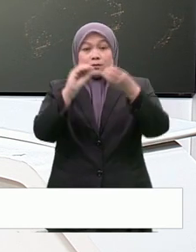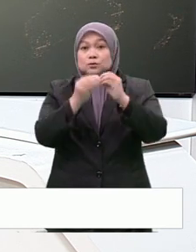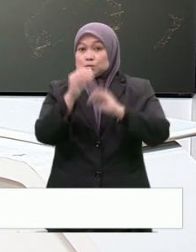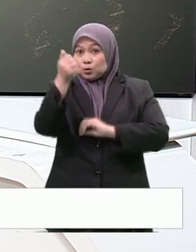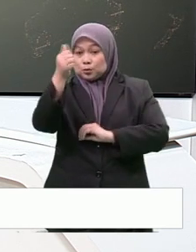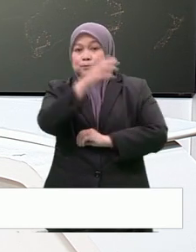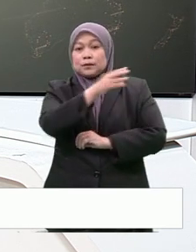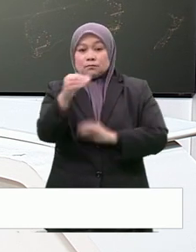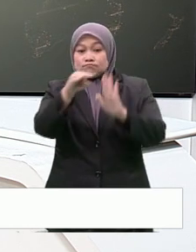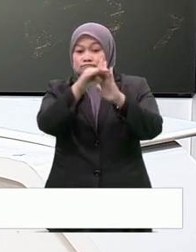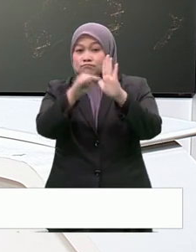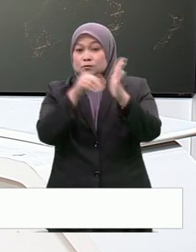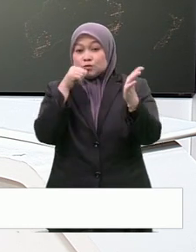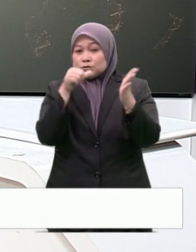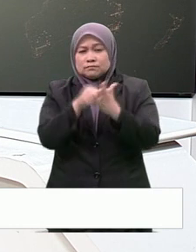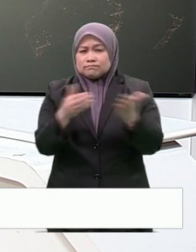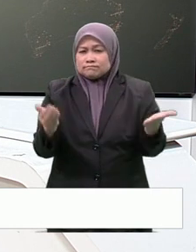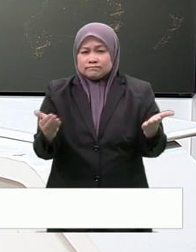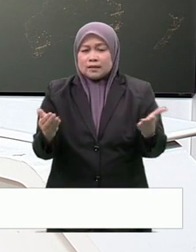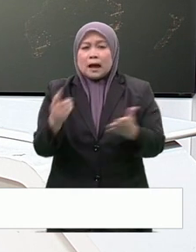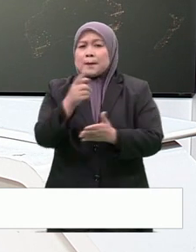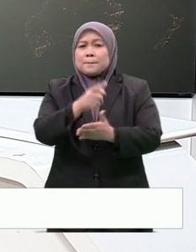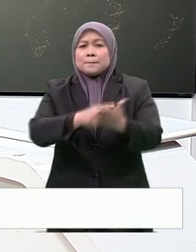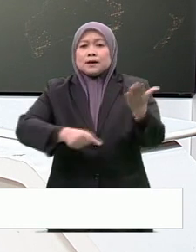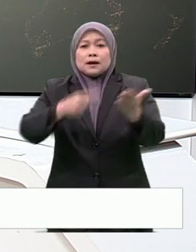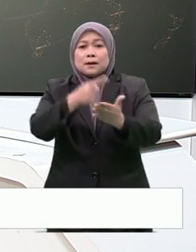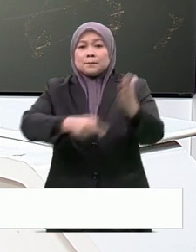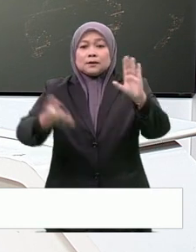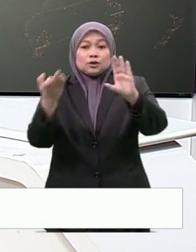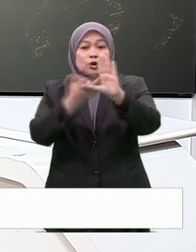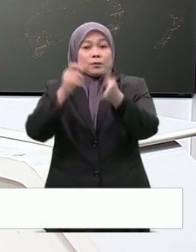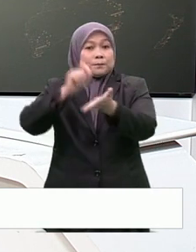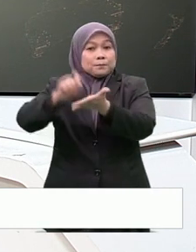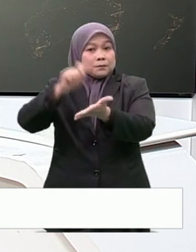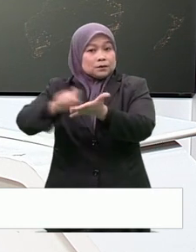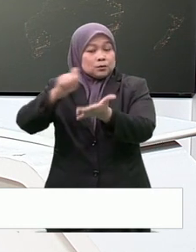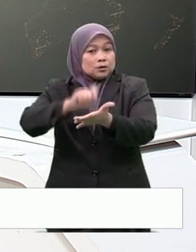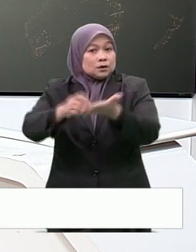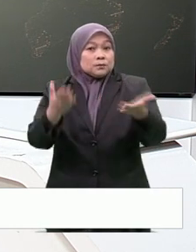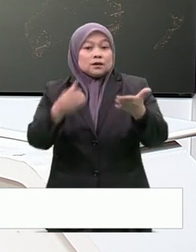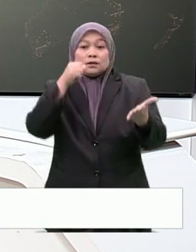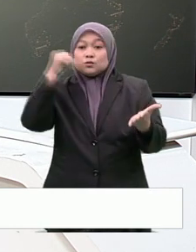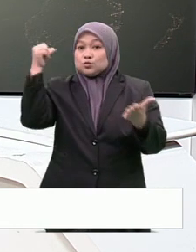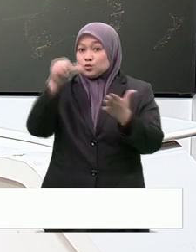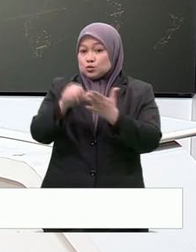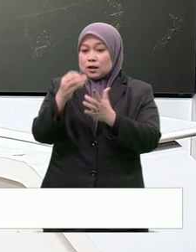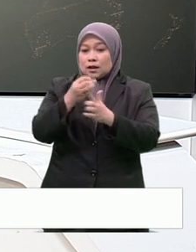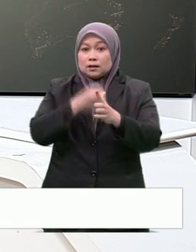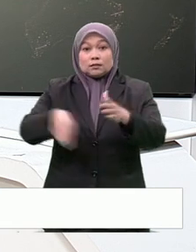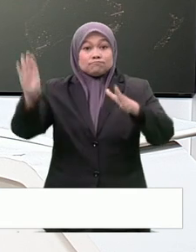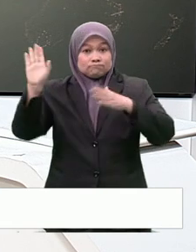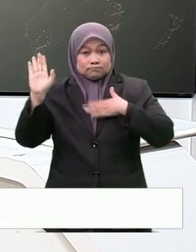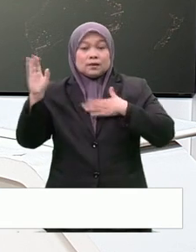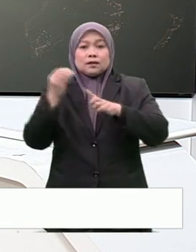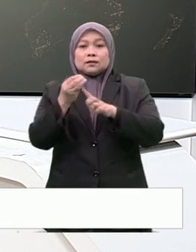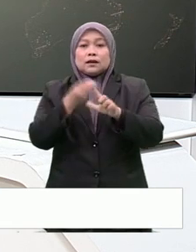Kandungan surat itu juga menyatakan apa-apa dokumen bertulis, sama ada dalam bentuk surat ataupun akuan oleh mana